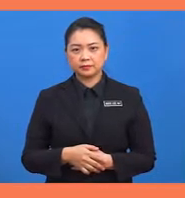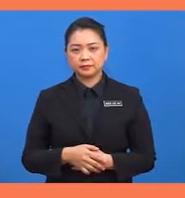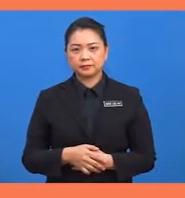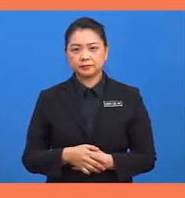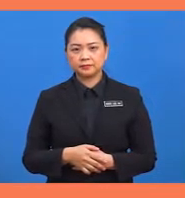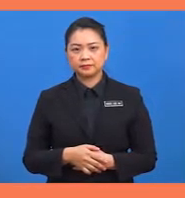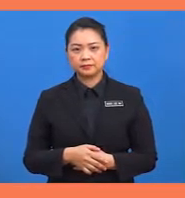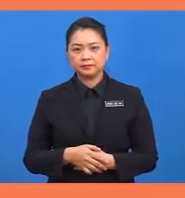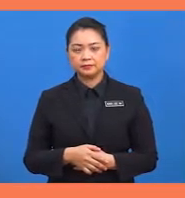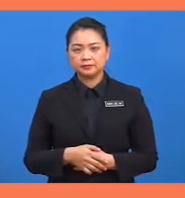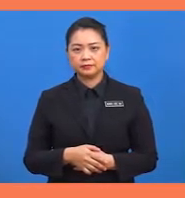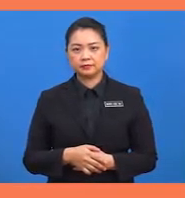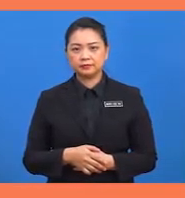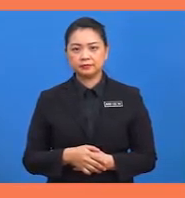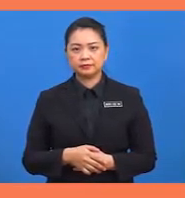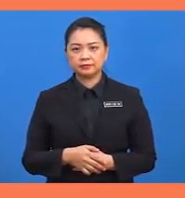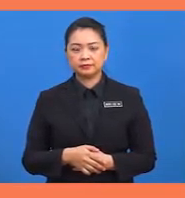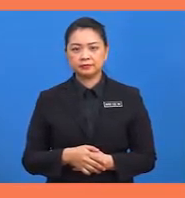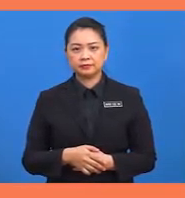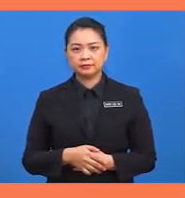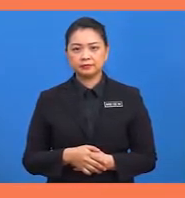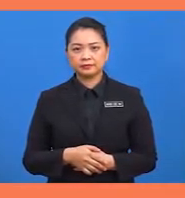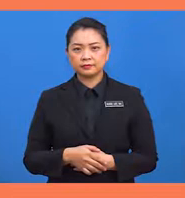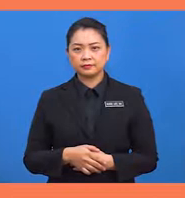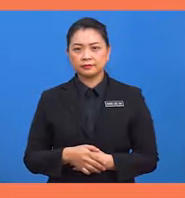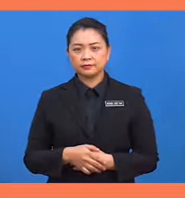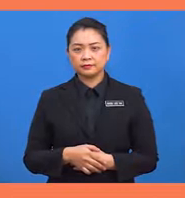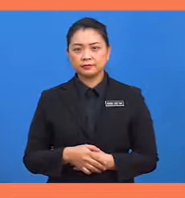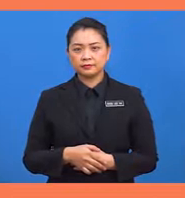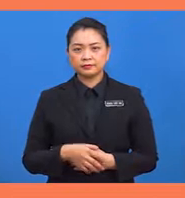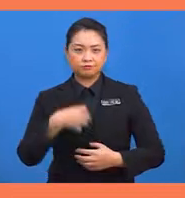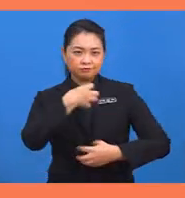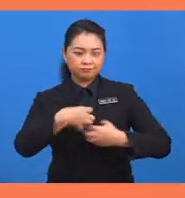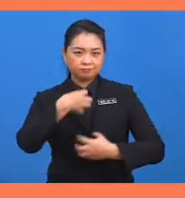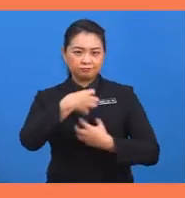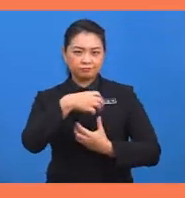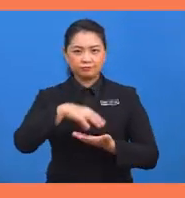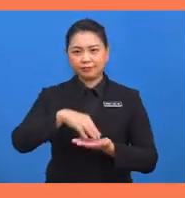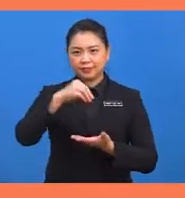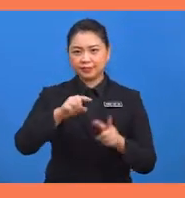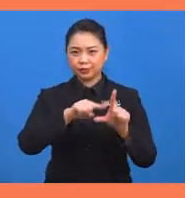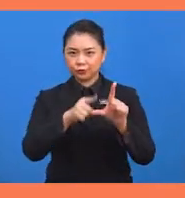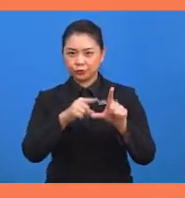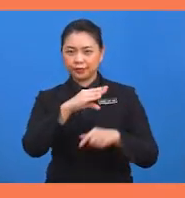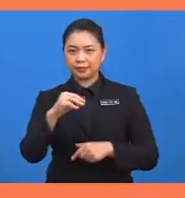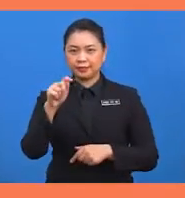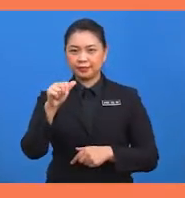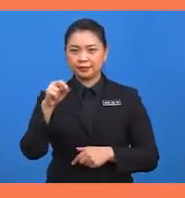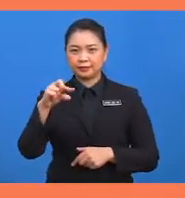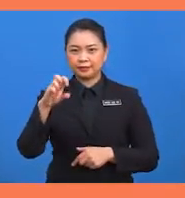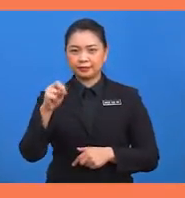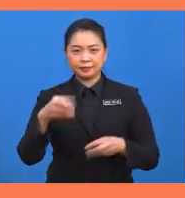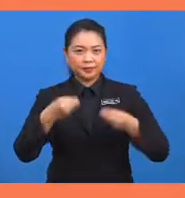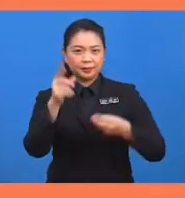Hasilnya, 114 darjah. Seronoknya belajar sudut dan tanjen bagi